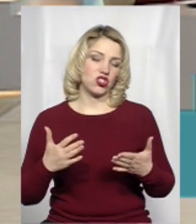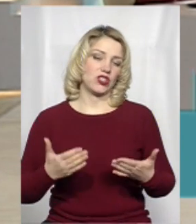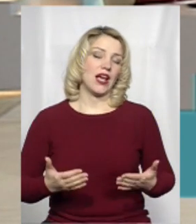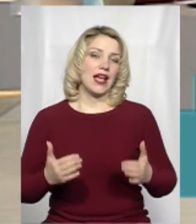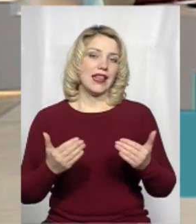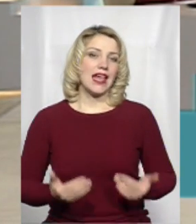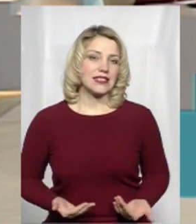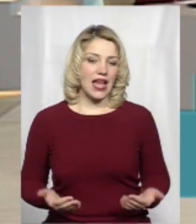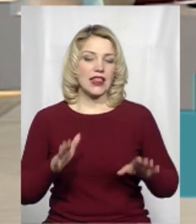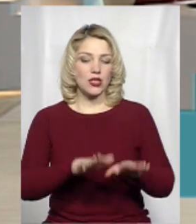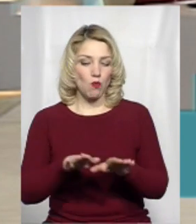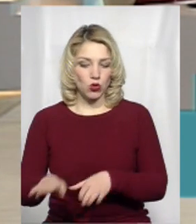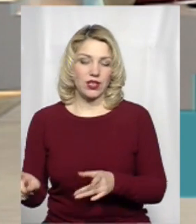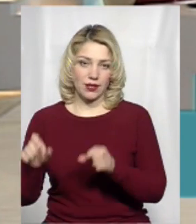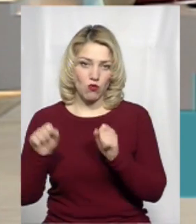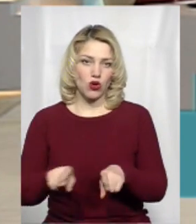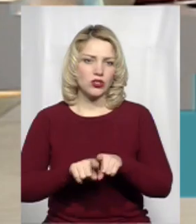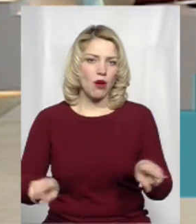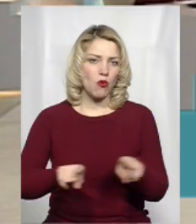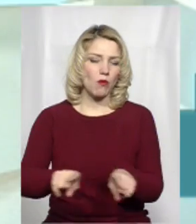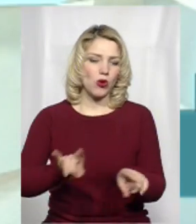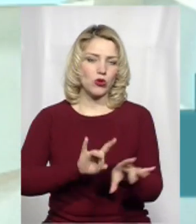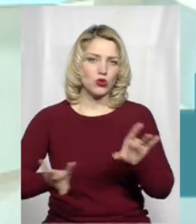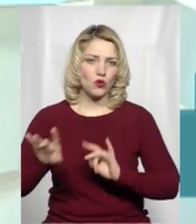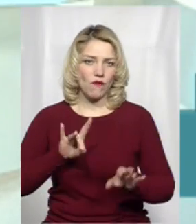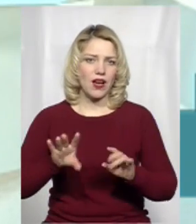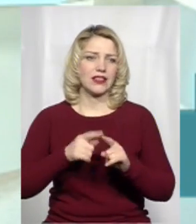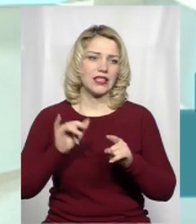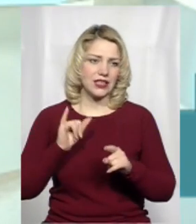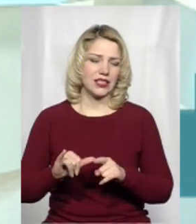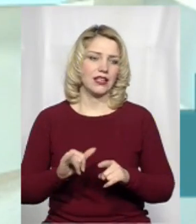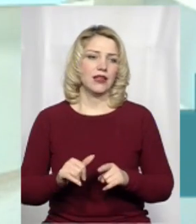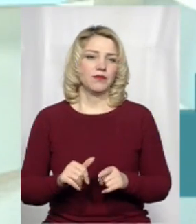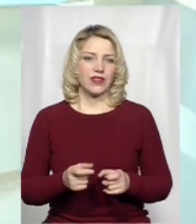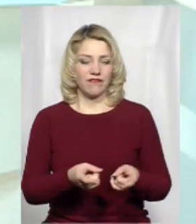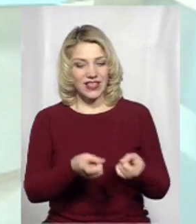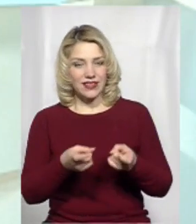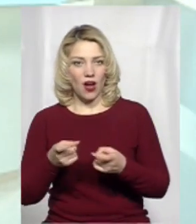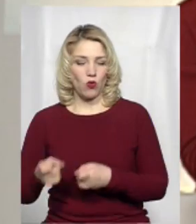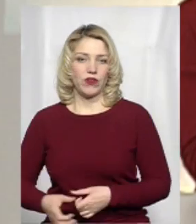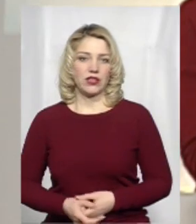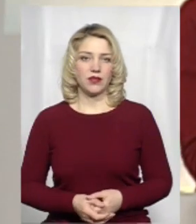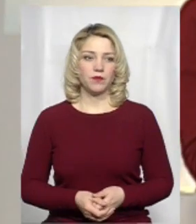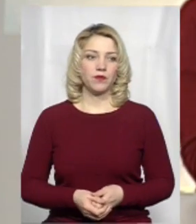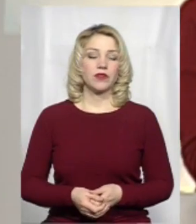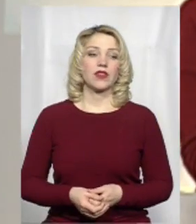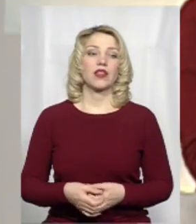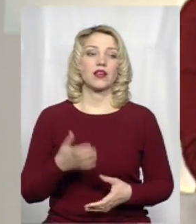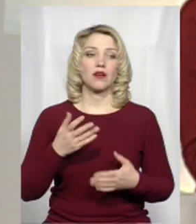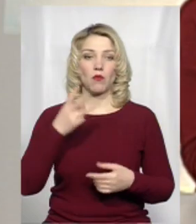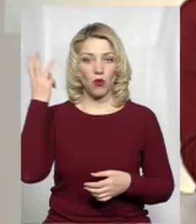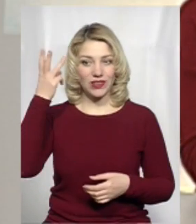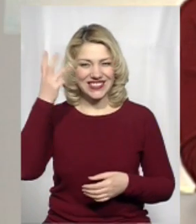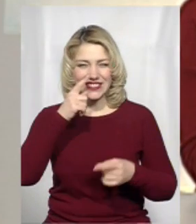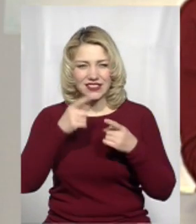населені пункти, які можна популяризувати і підтягувати навіть до міжнародного рівня. А от поруч із тим, от в Подільській